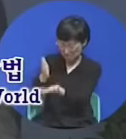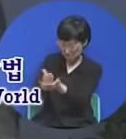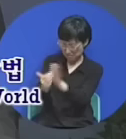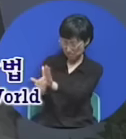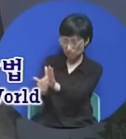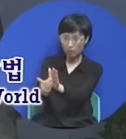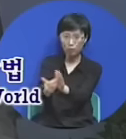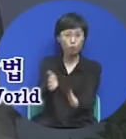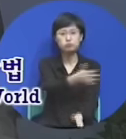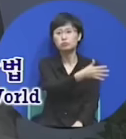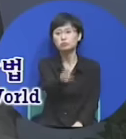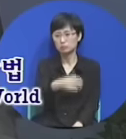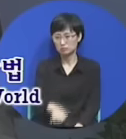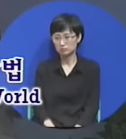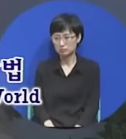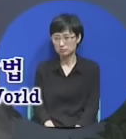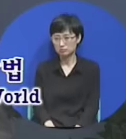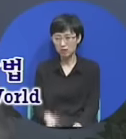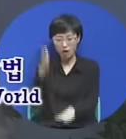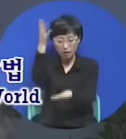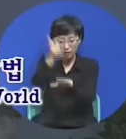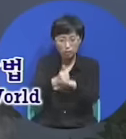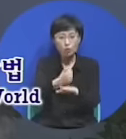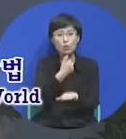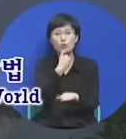드디어 로마를 생무하게 된 겁니다.